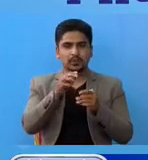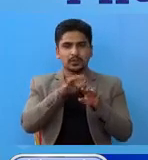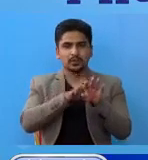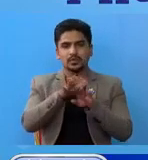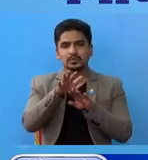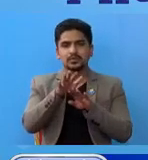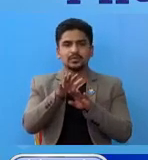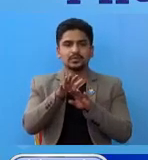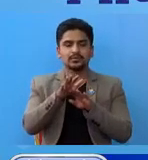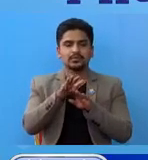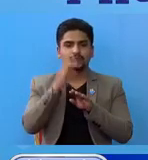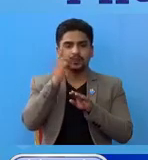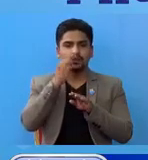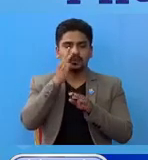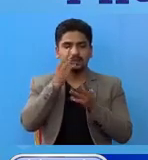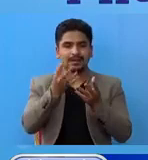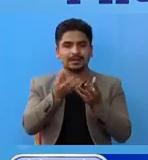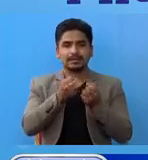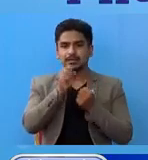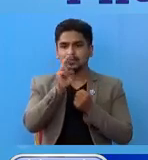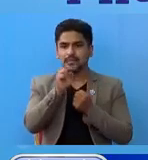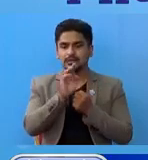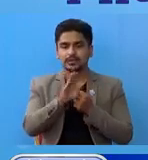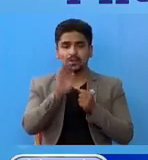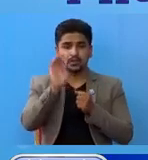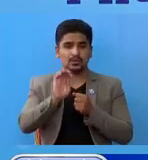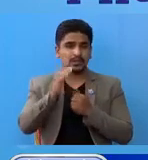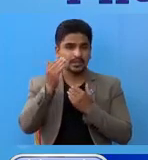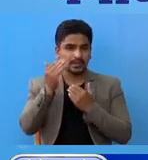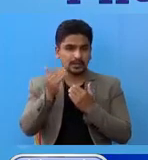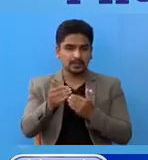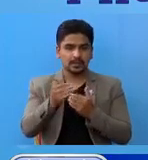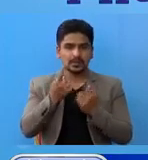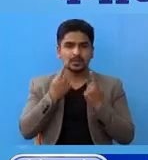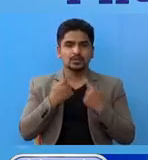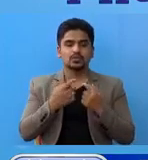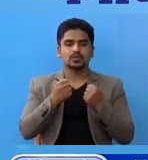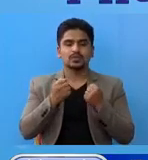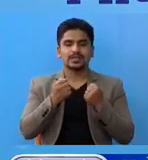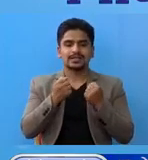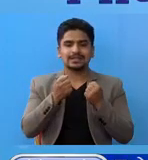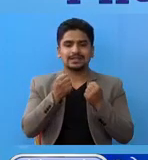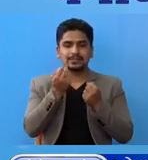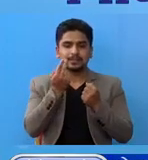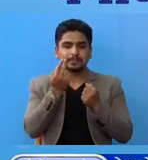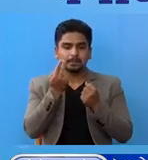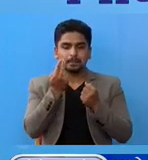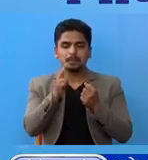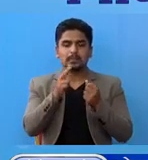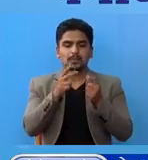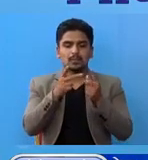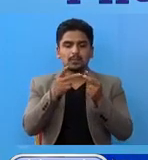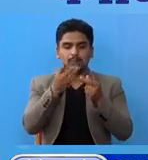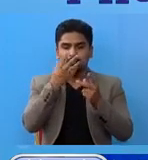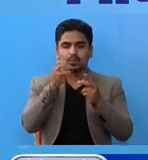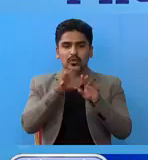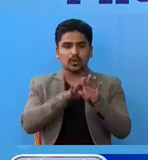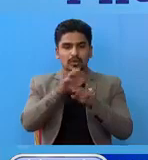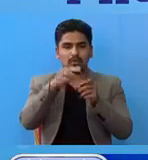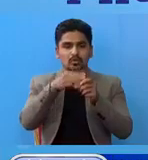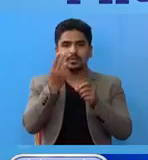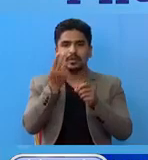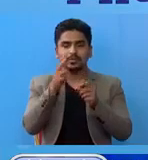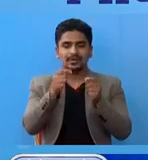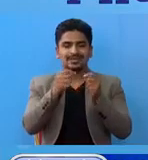को रूपमाने लिनुपर्दा च सके सम्म स्वाहथ्यजन्य फोहर मैला लाई उत्पादन